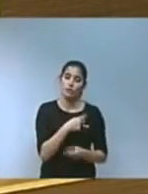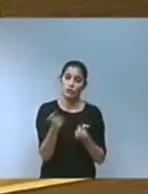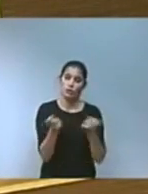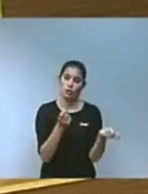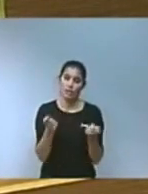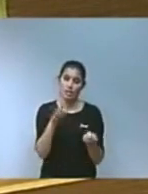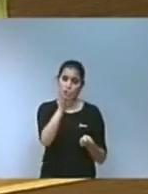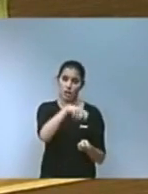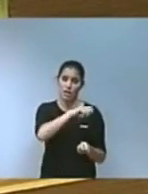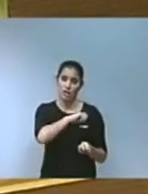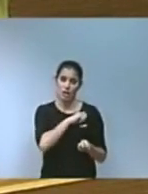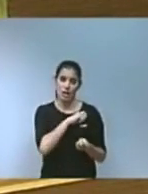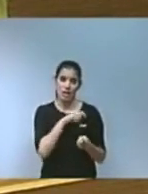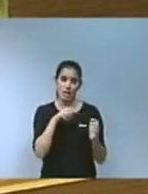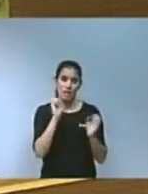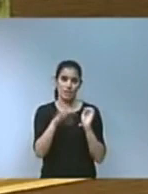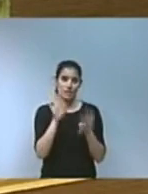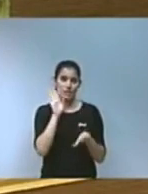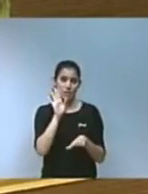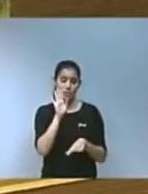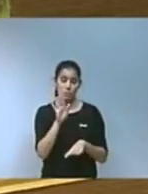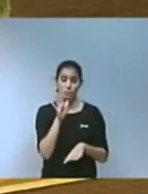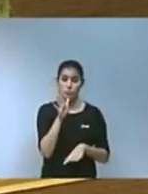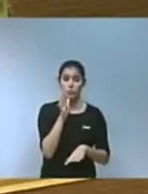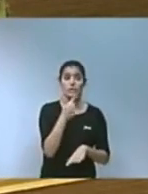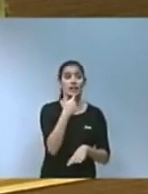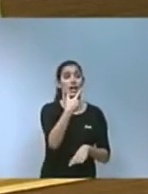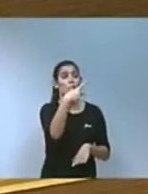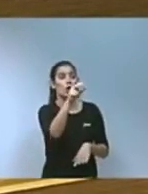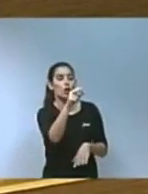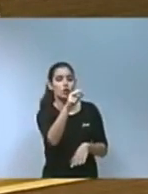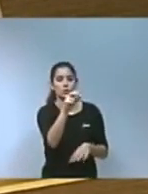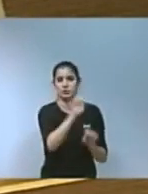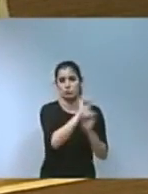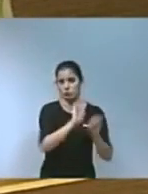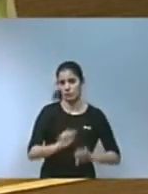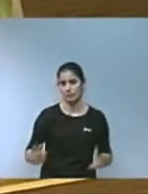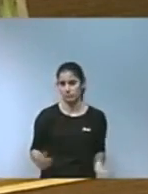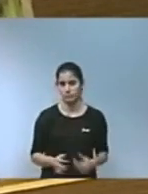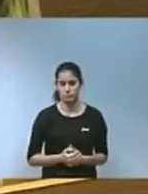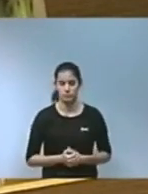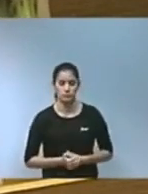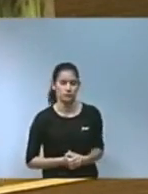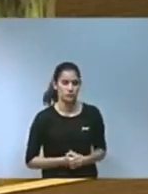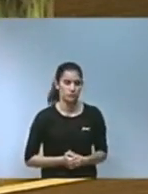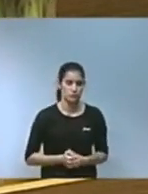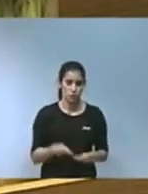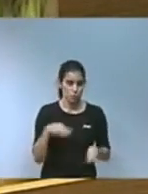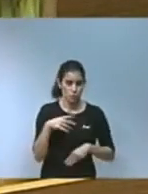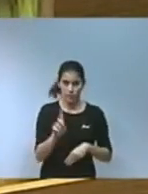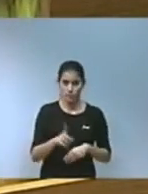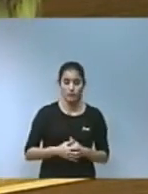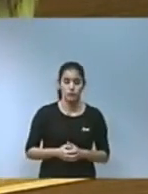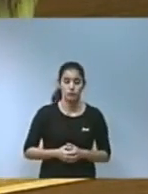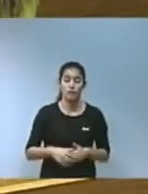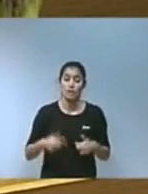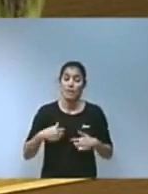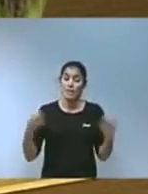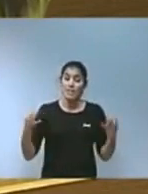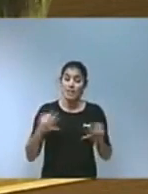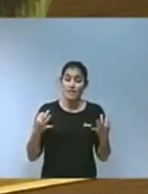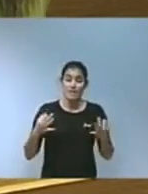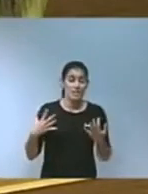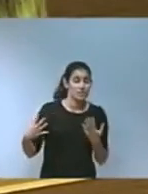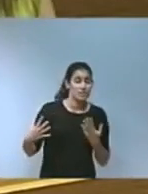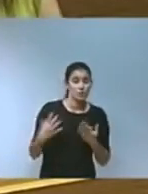però negar-se a aplicar-lo no ho anem a consentir. Cal creure tot el partit possible